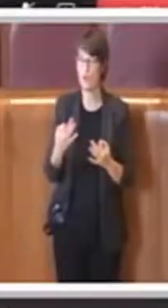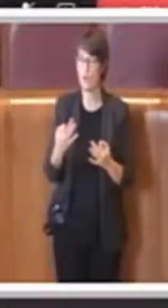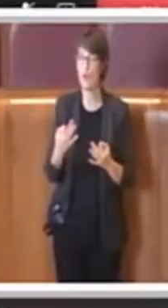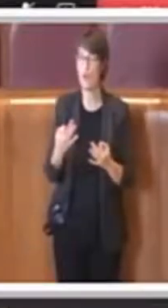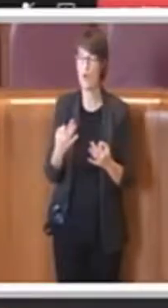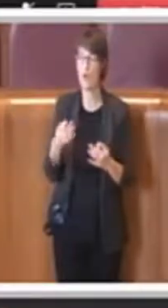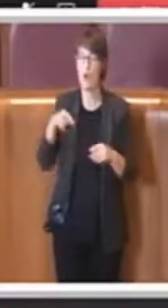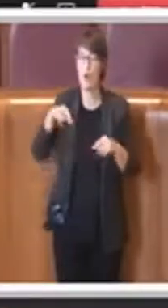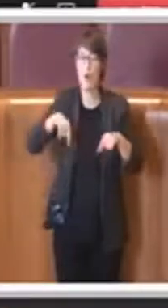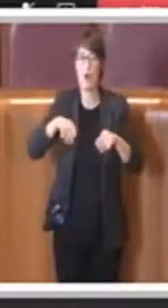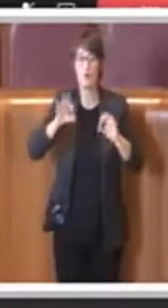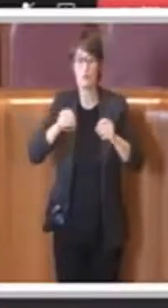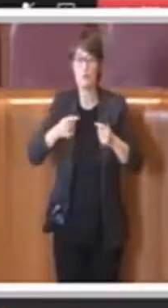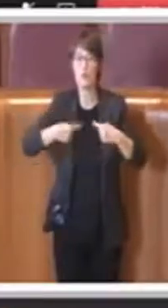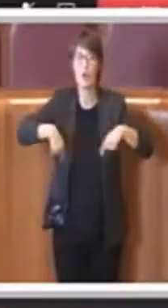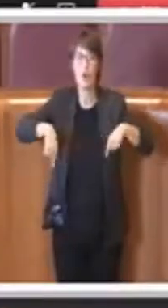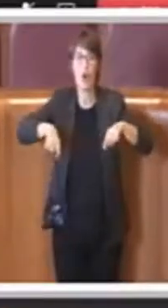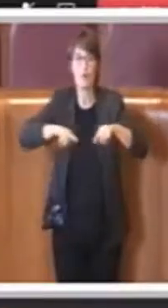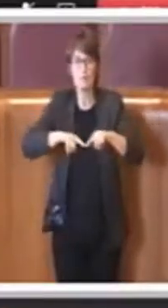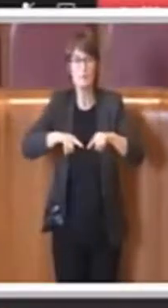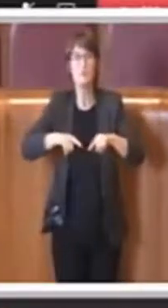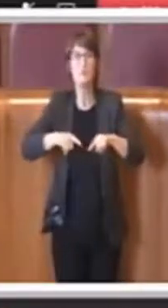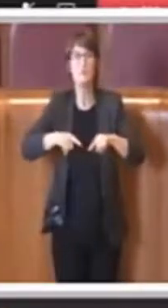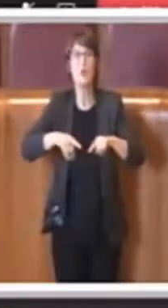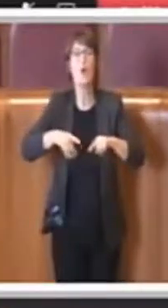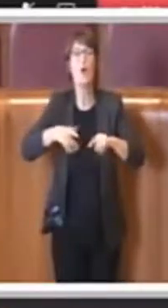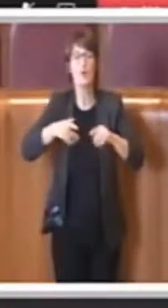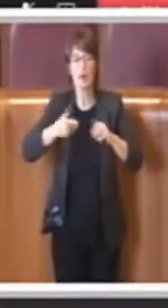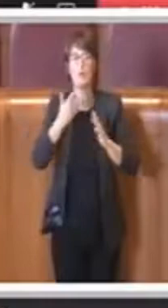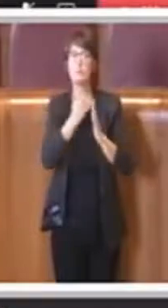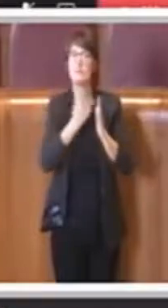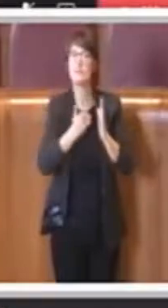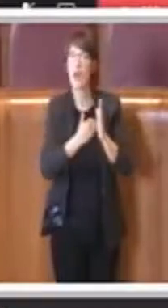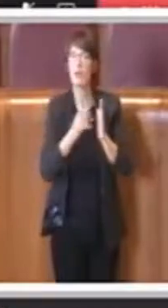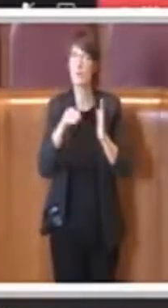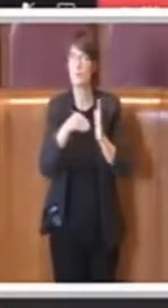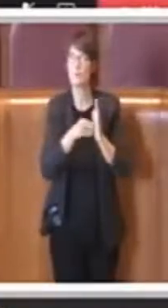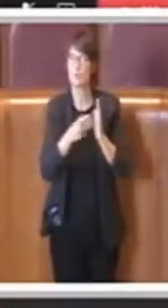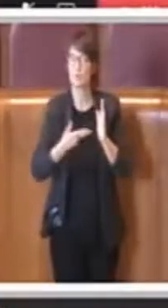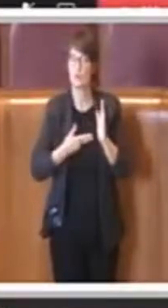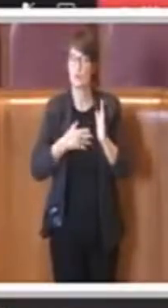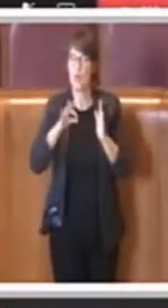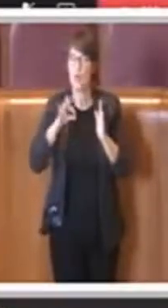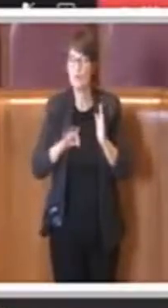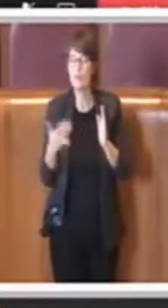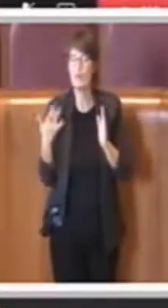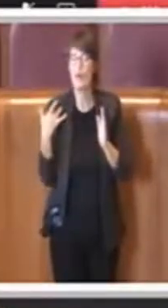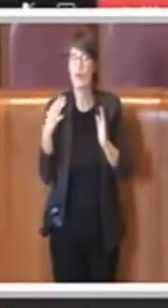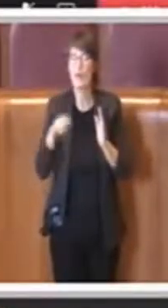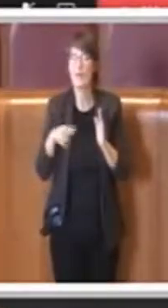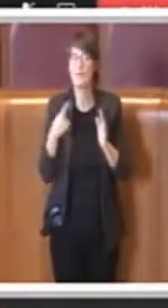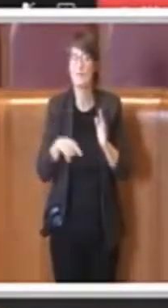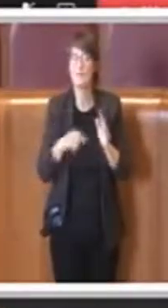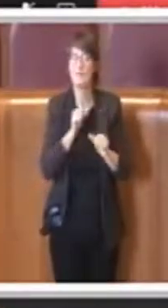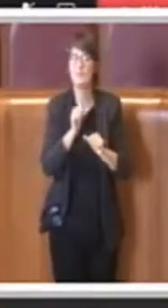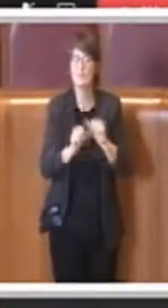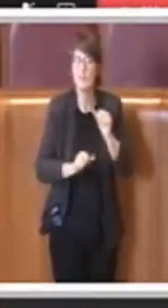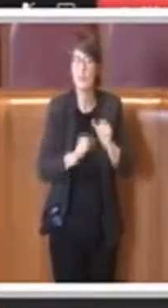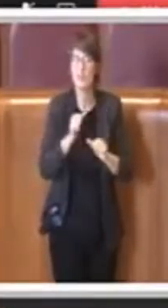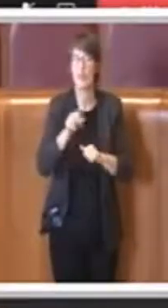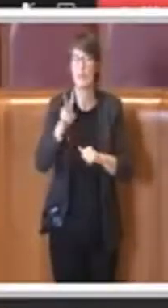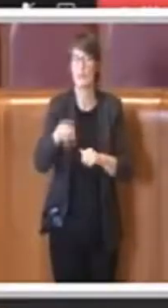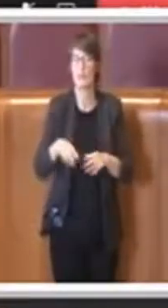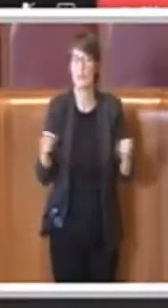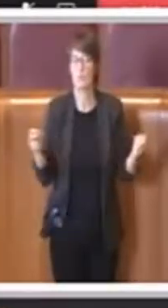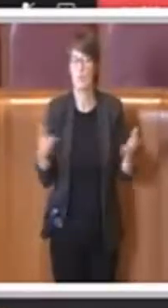dello statuto proprio grazie alla riforma che abbiamo fatto nel 2018 che insomma a mia prima firma